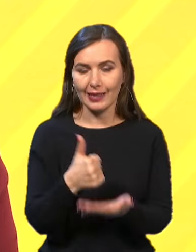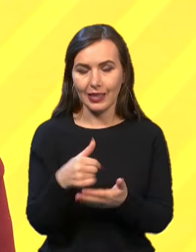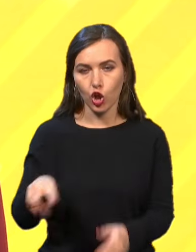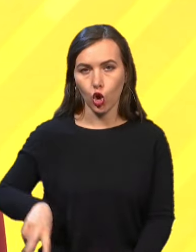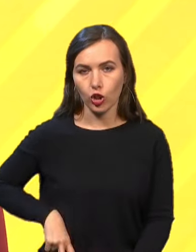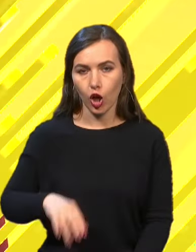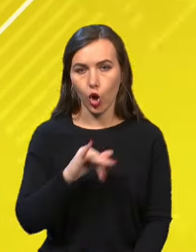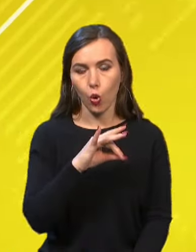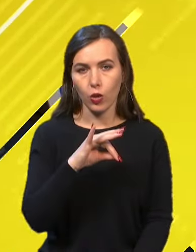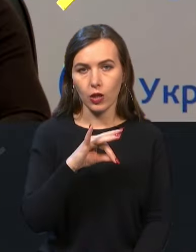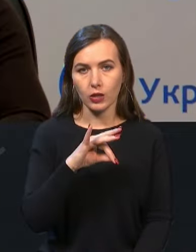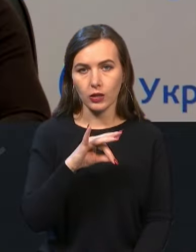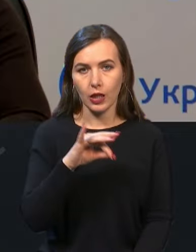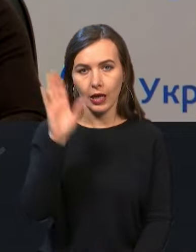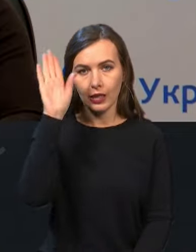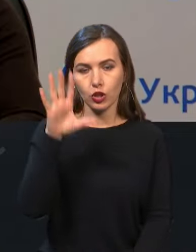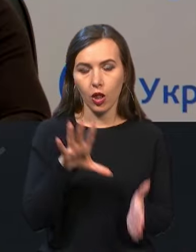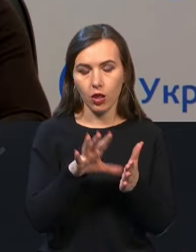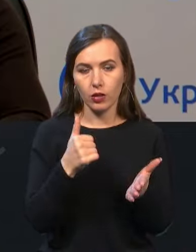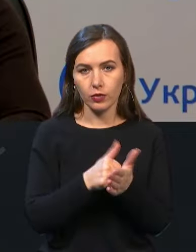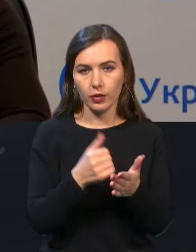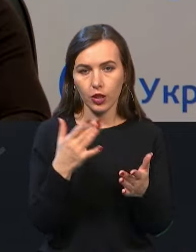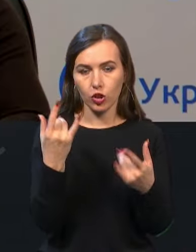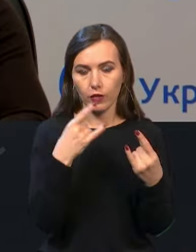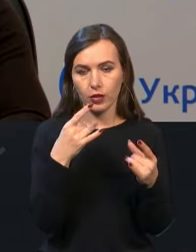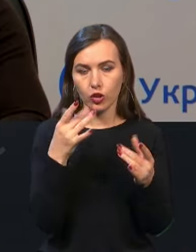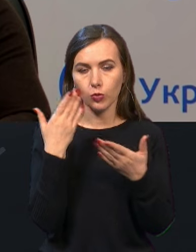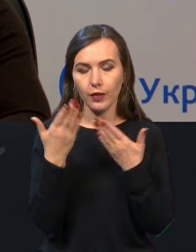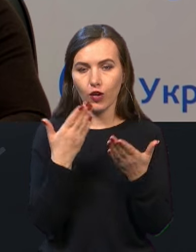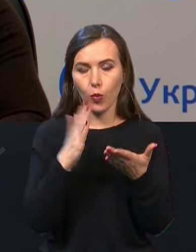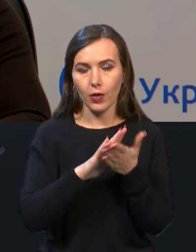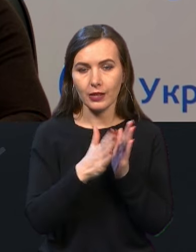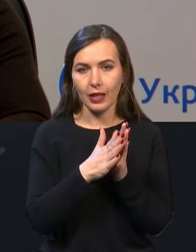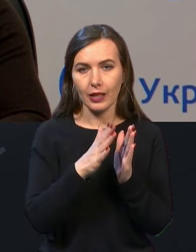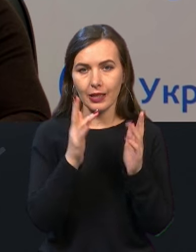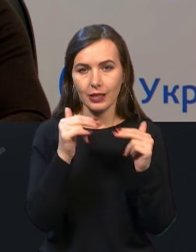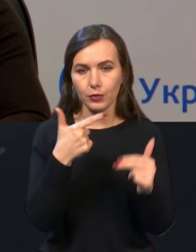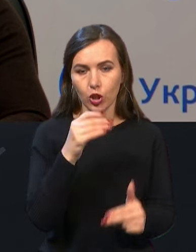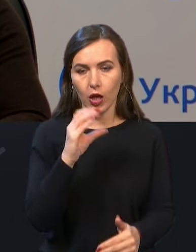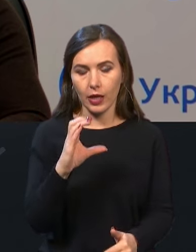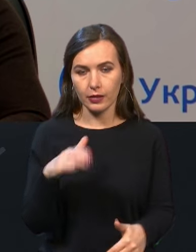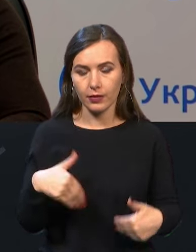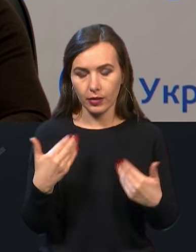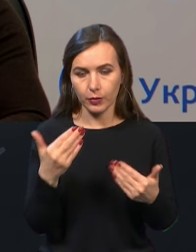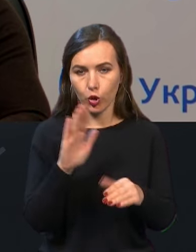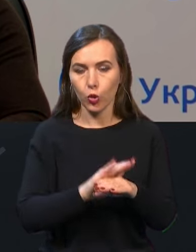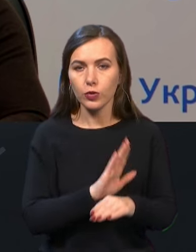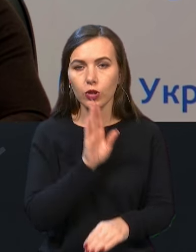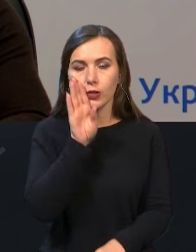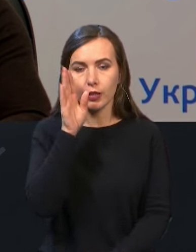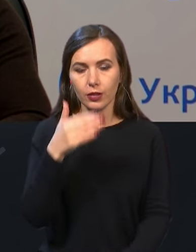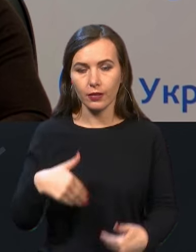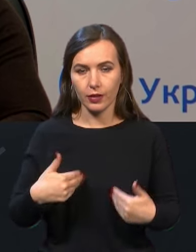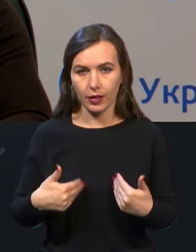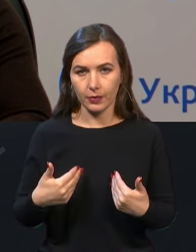Укргідроенерго, до нашого ефіру, а розпитаємо, в якому стані Дніпро ГЕС. Вітаємо, пане Ігорю. Доброго ранку. Вітаю.